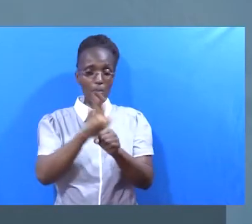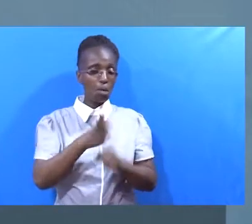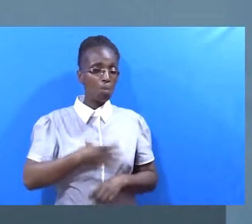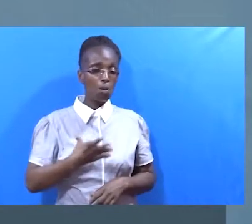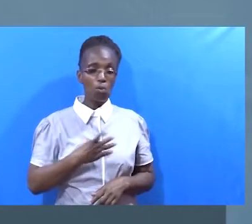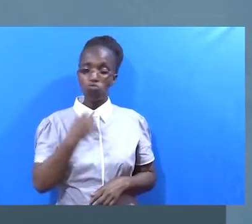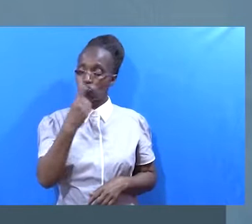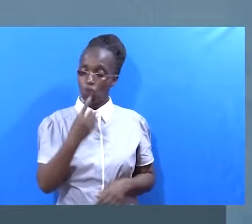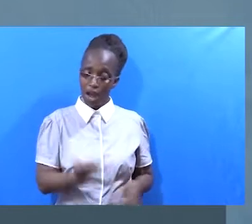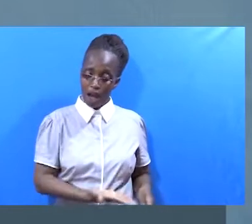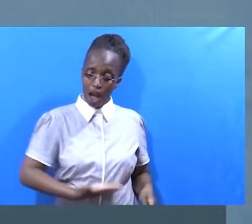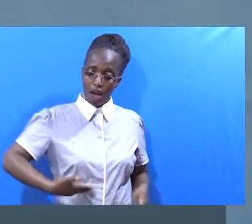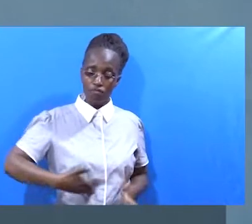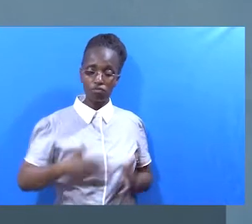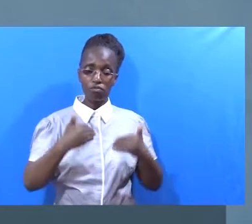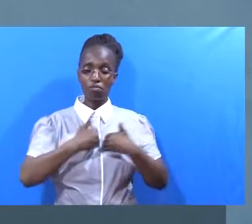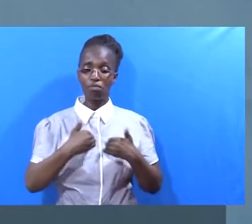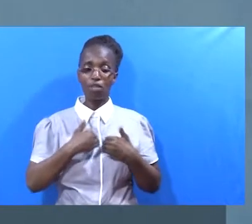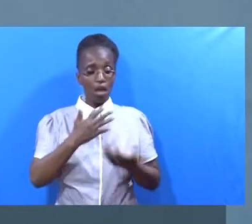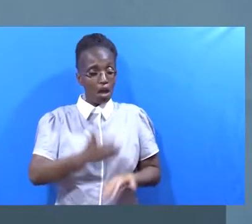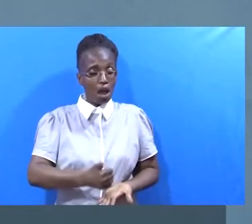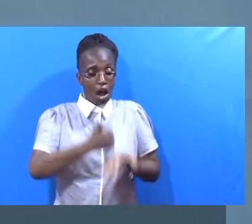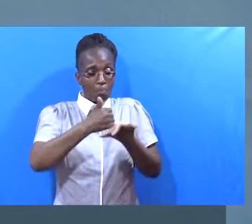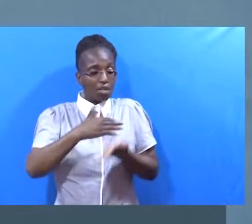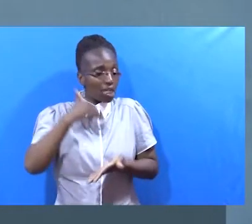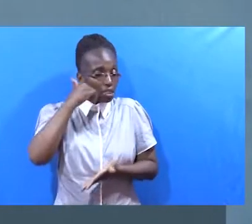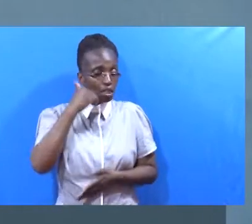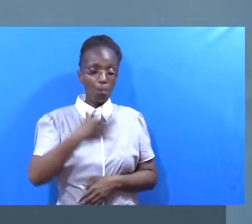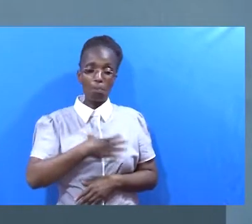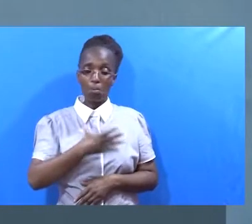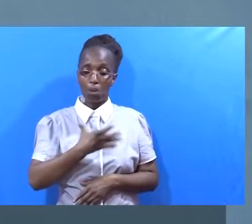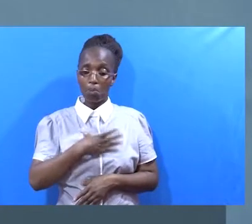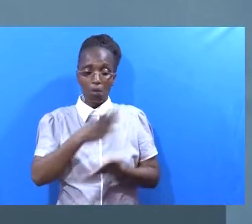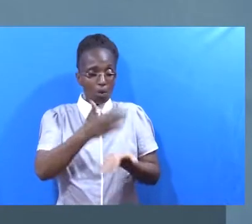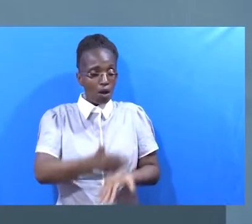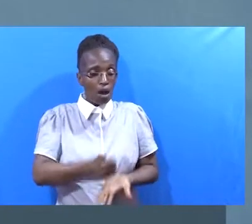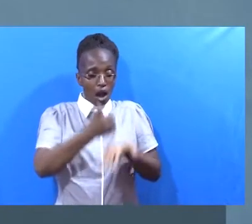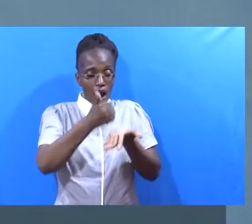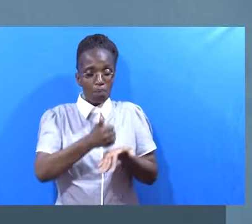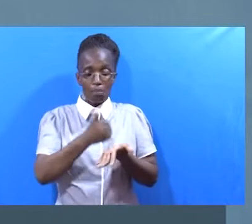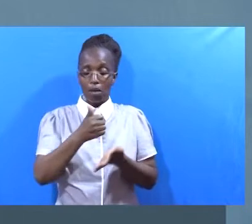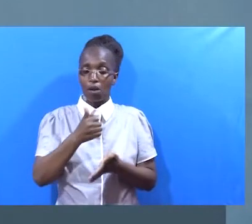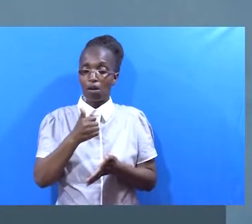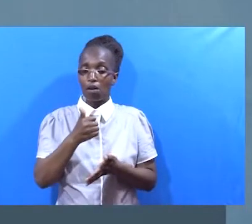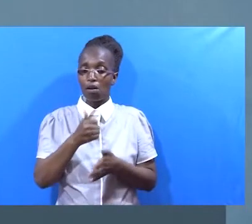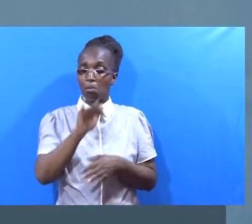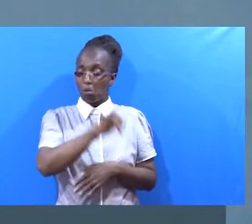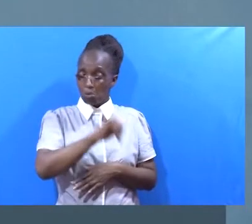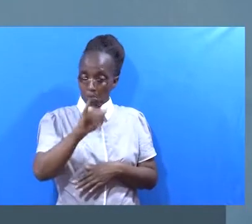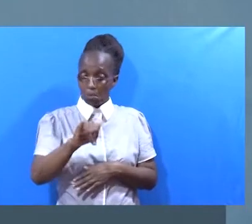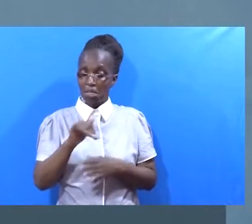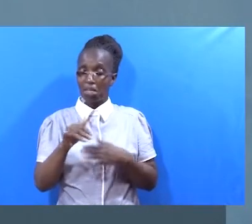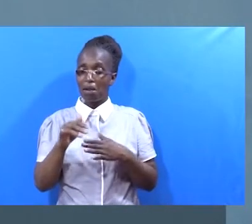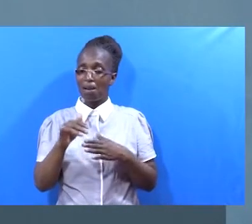wengi Walio kuwa na ncha Akawasaidia wengi Walio kuwa na magonjwa Tofauti tofauti Hali wasaidia wengi